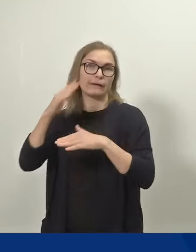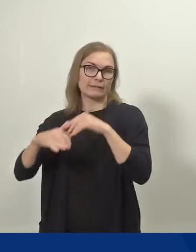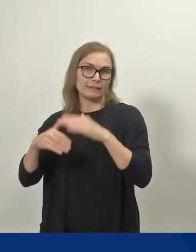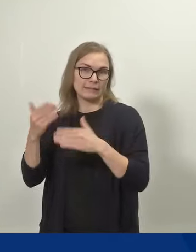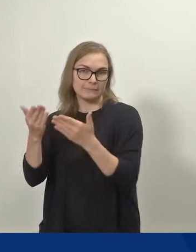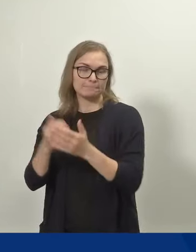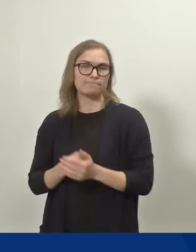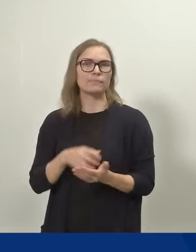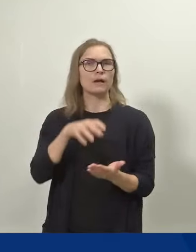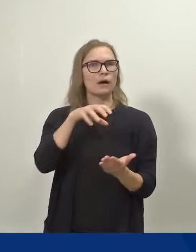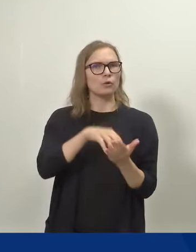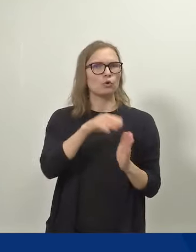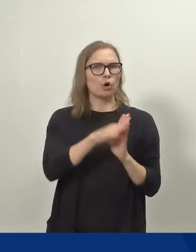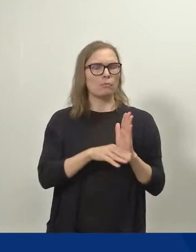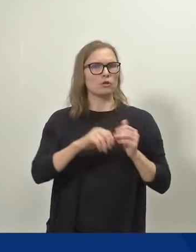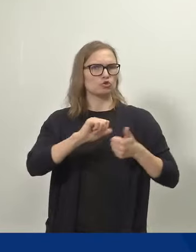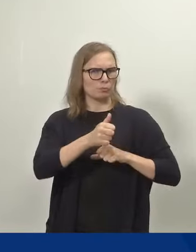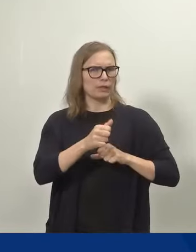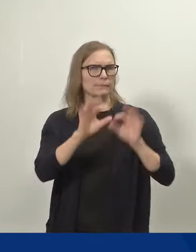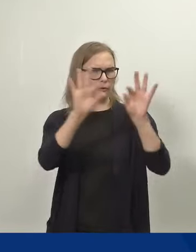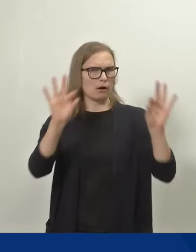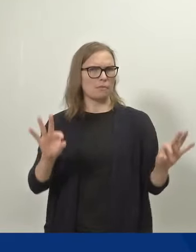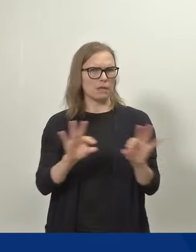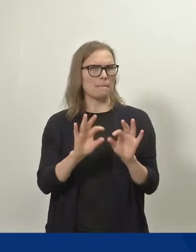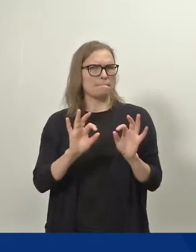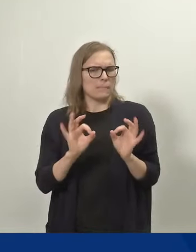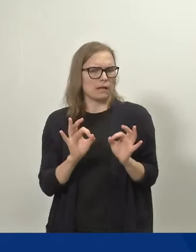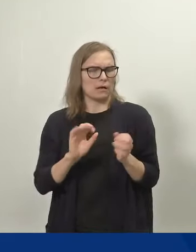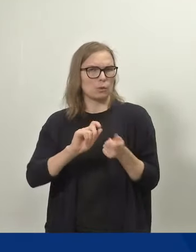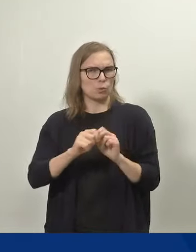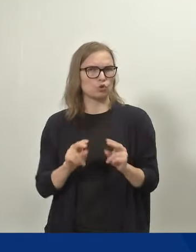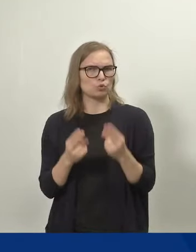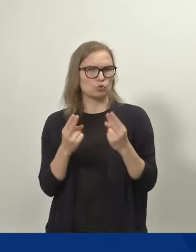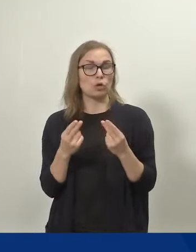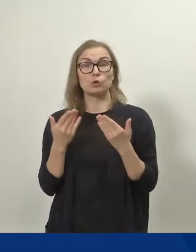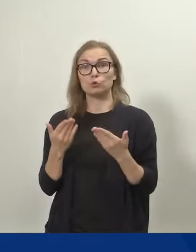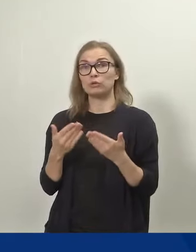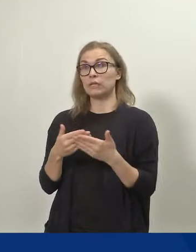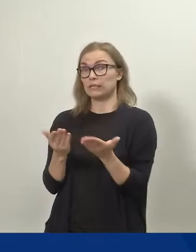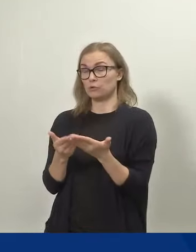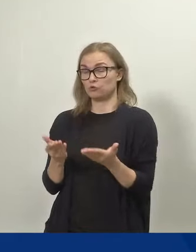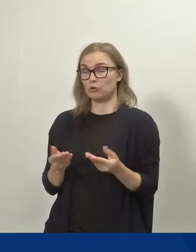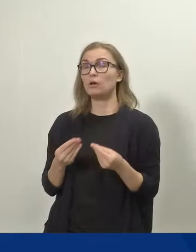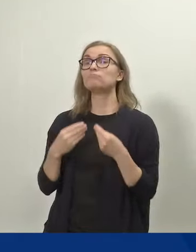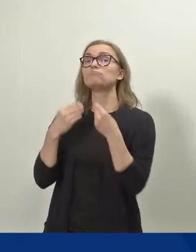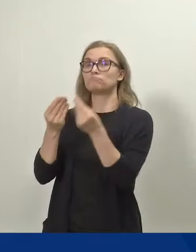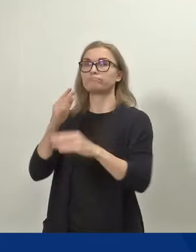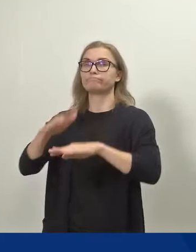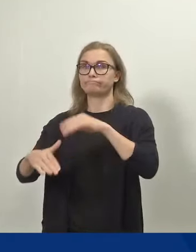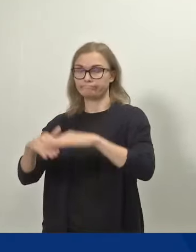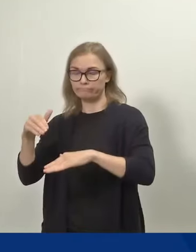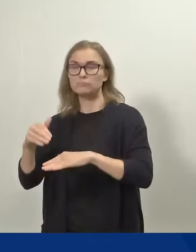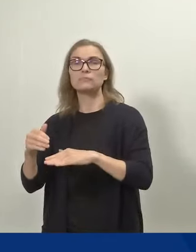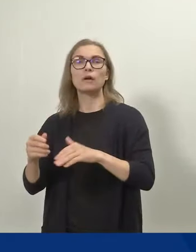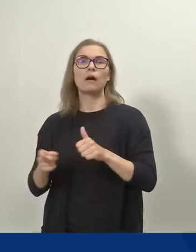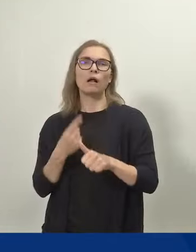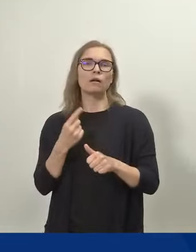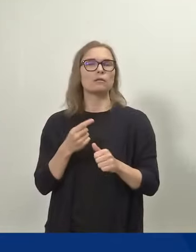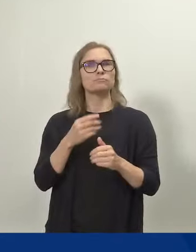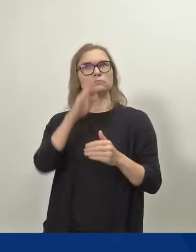sovittiin raamit uudistukselle ja nyt annettavalla esityksellä etenemme kohti sosiaalisesti kestävää ja